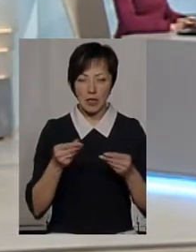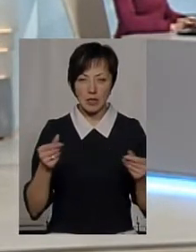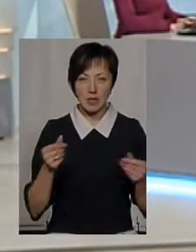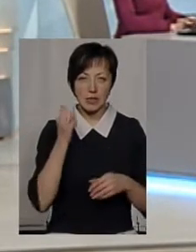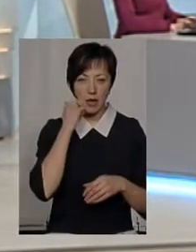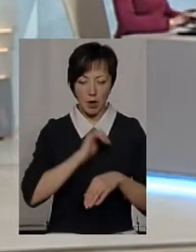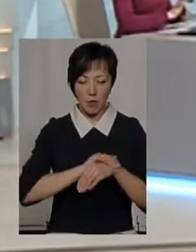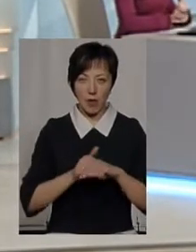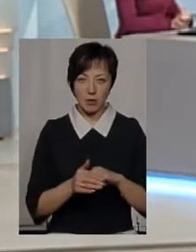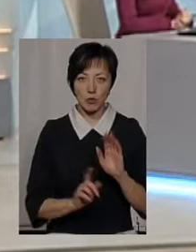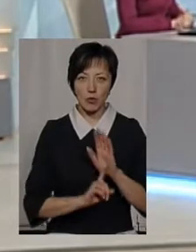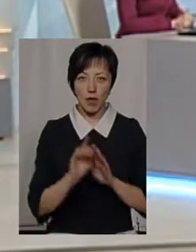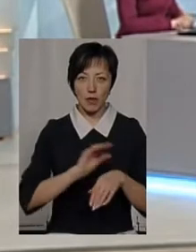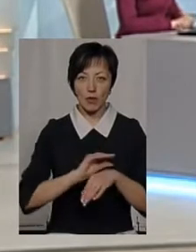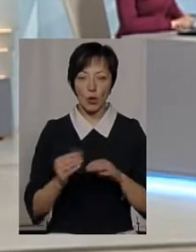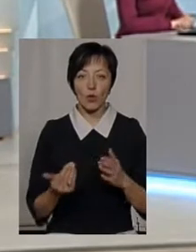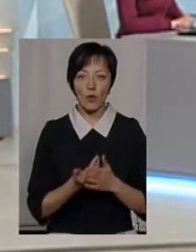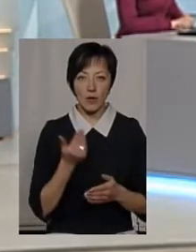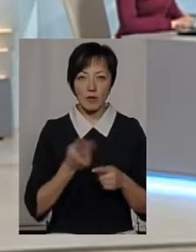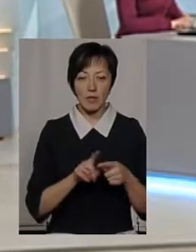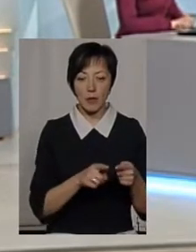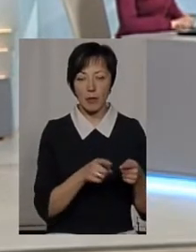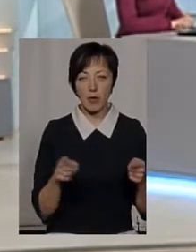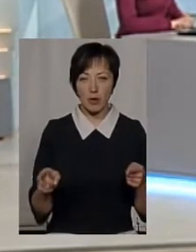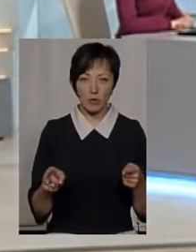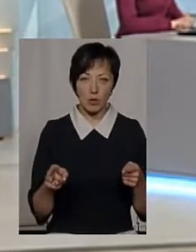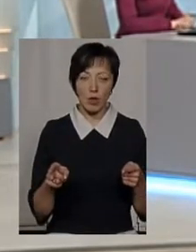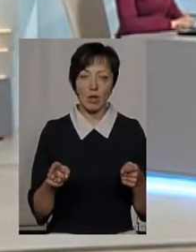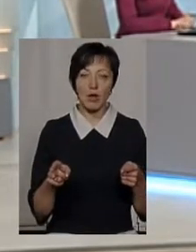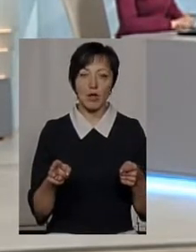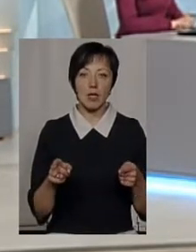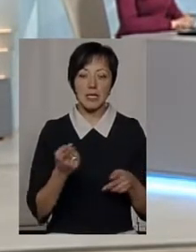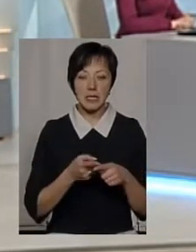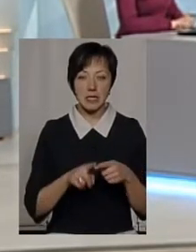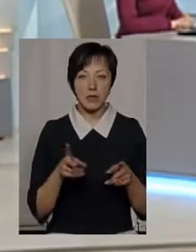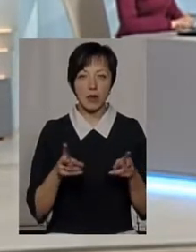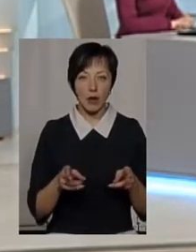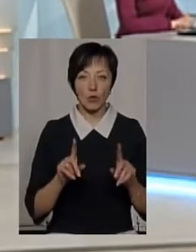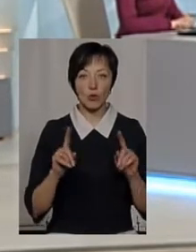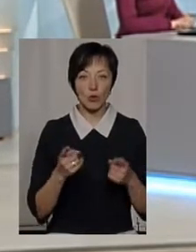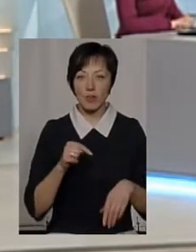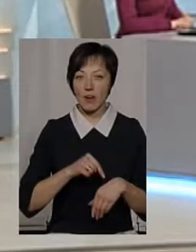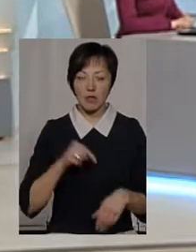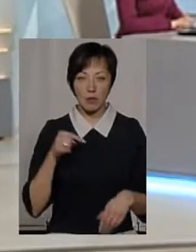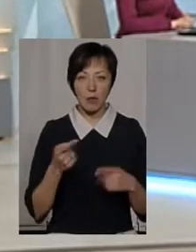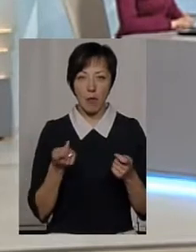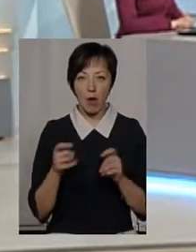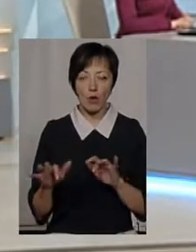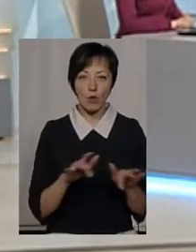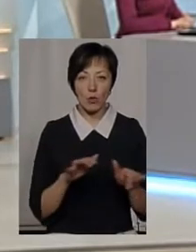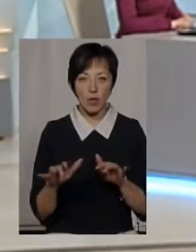панцер і на них починає наростати новий панцер. В цей період ці членостоногі дуже вразливі, вони